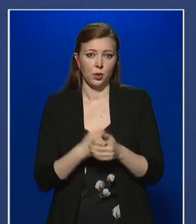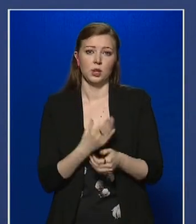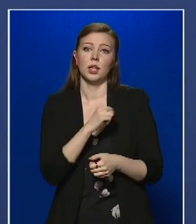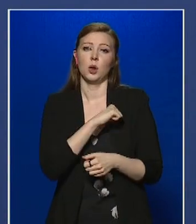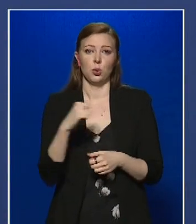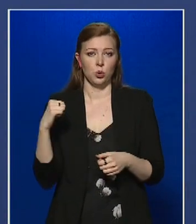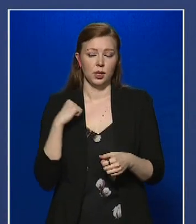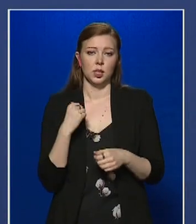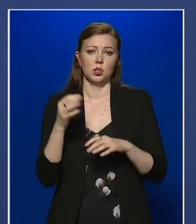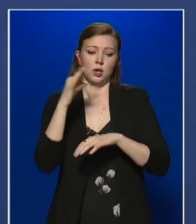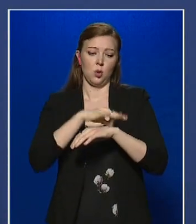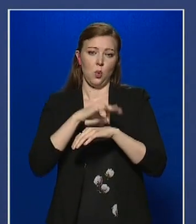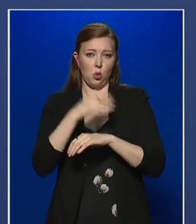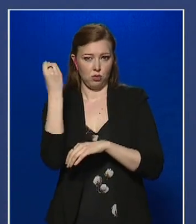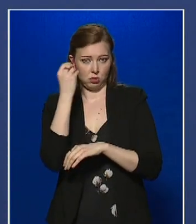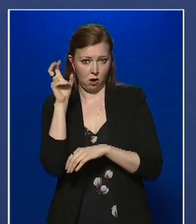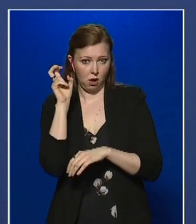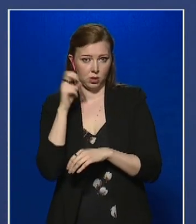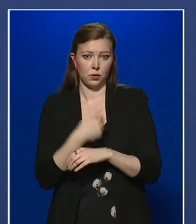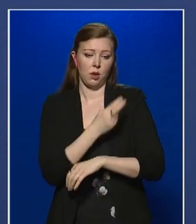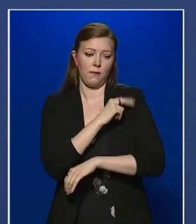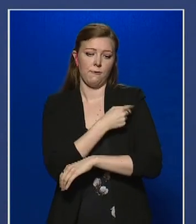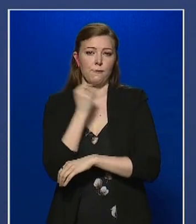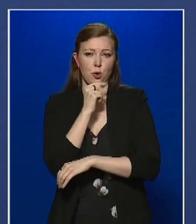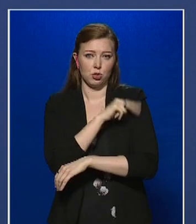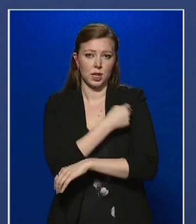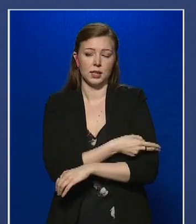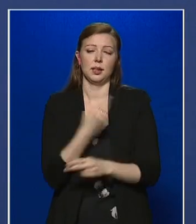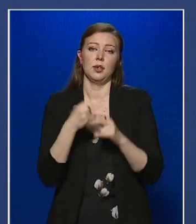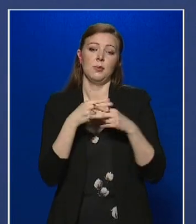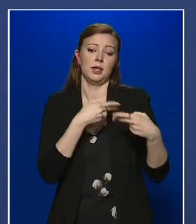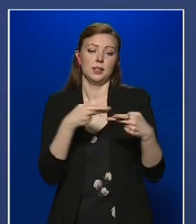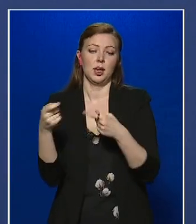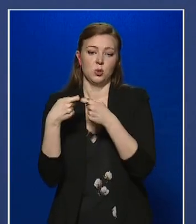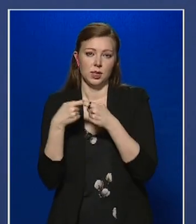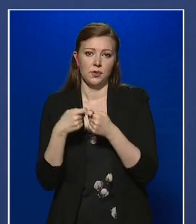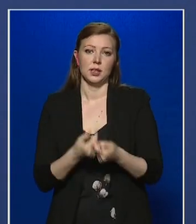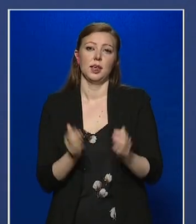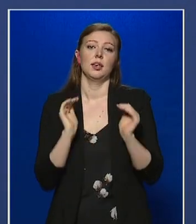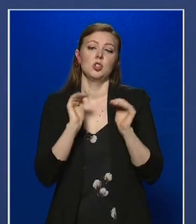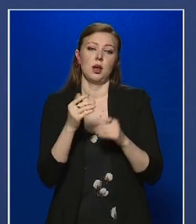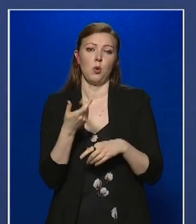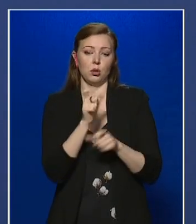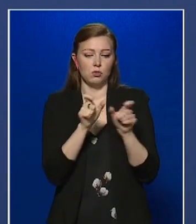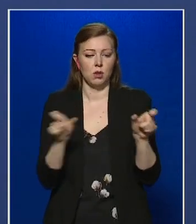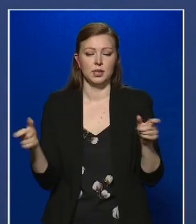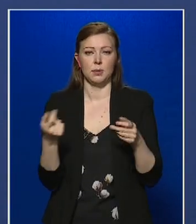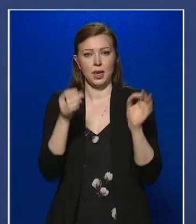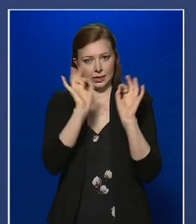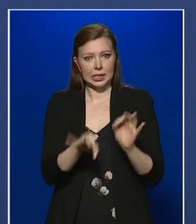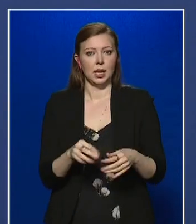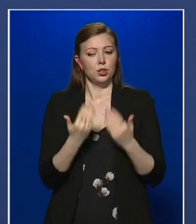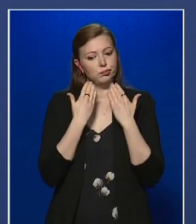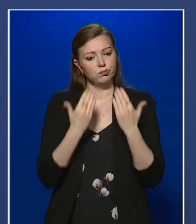önkénteseinket, az orvostanhallgatókat, a vöröskereszteseket, a betegszállító szervezeteket és a támogató magánszemélyeket és cégeket is.